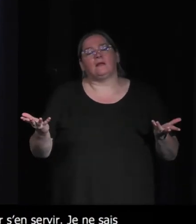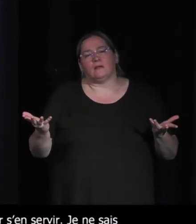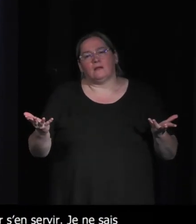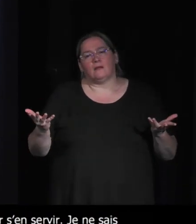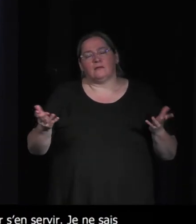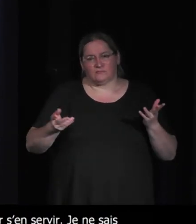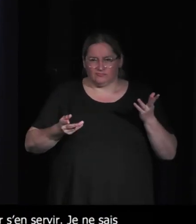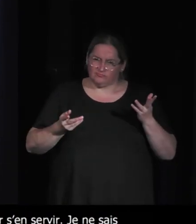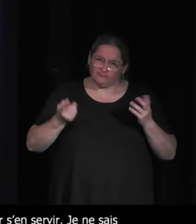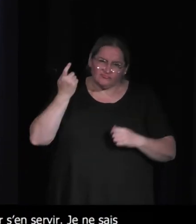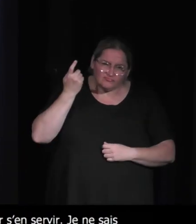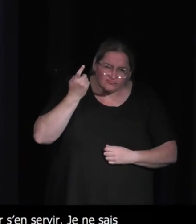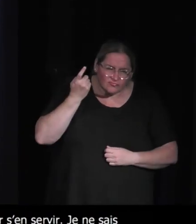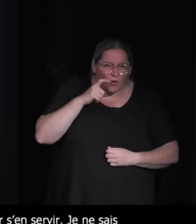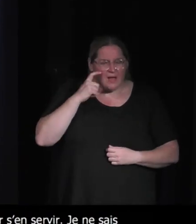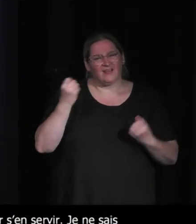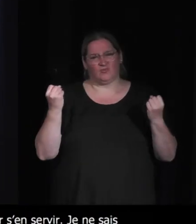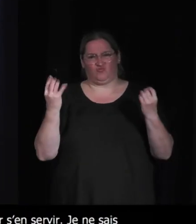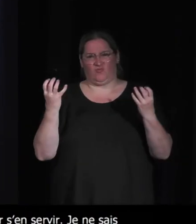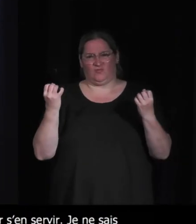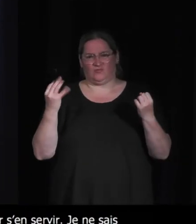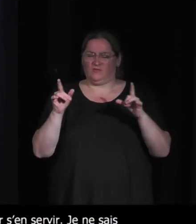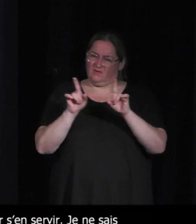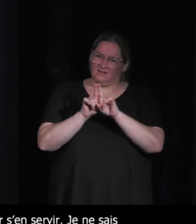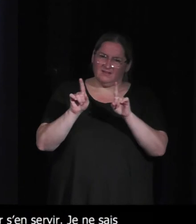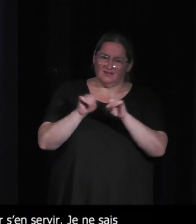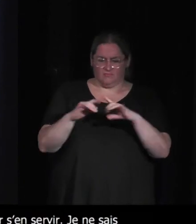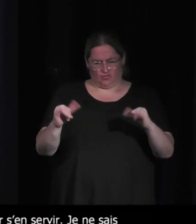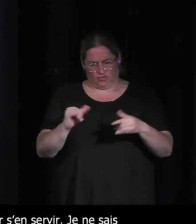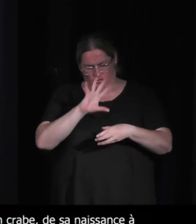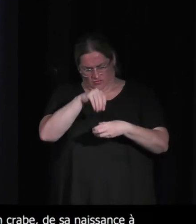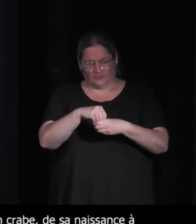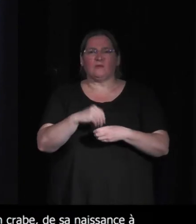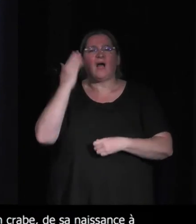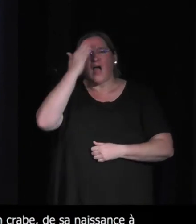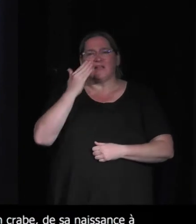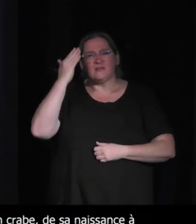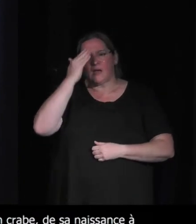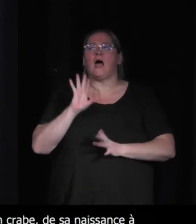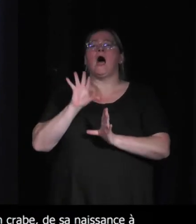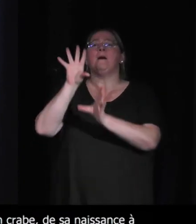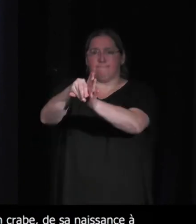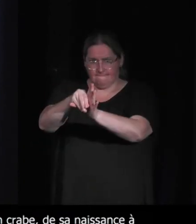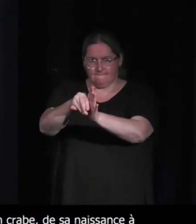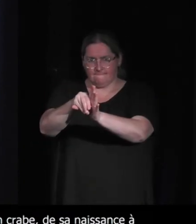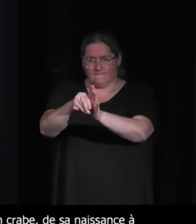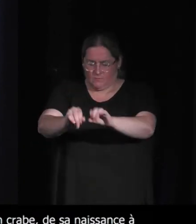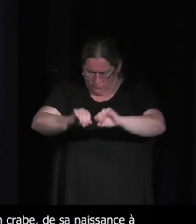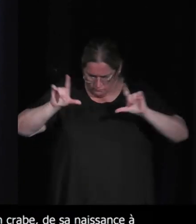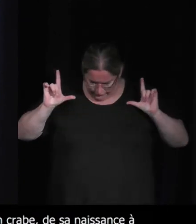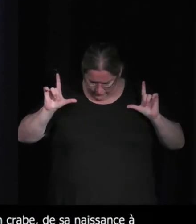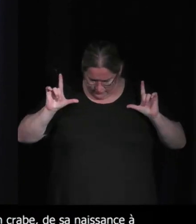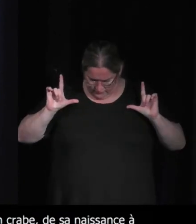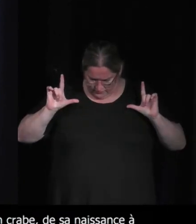le voit de plus en plus cet aspect cet aspect projection dans l'animal comprendre peut-être aussi ce que ce qu'il vit lui